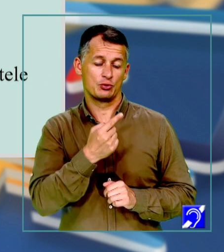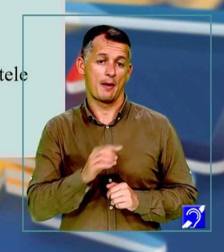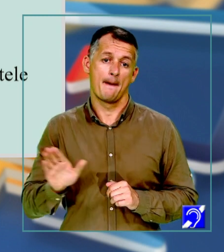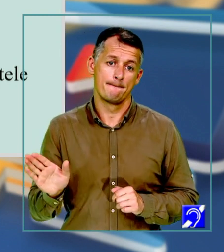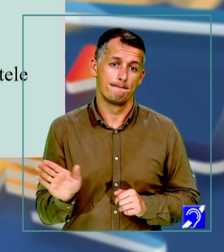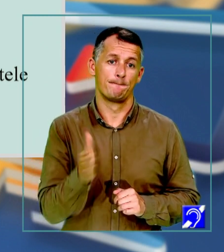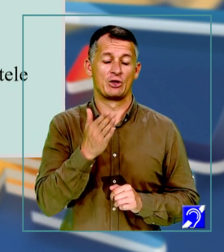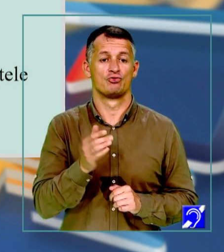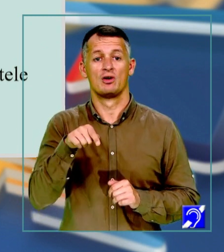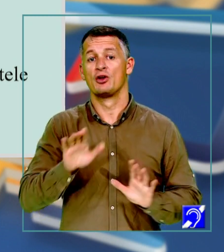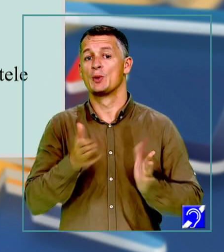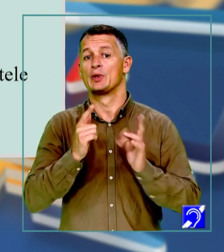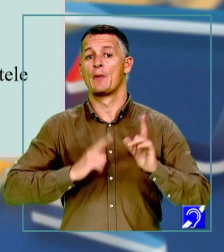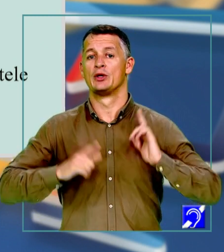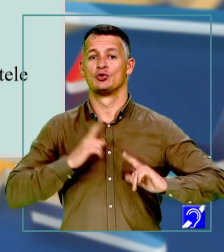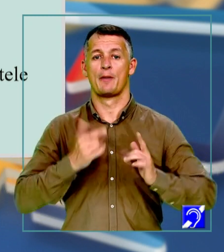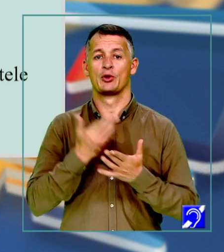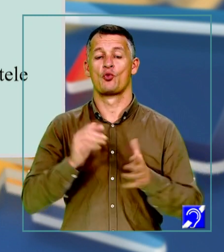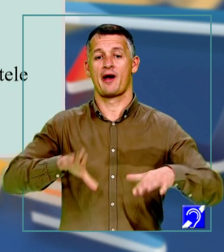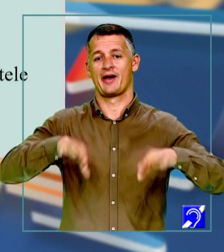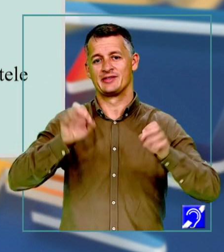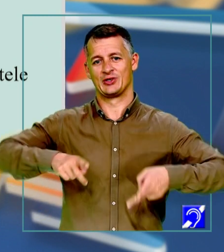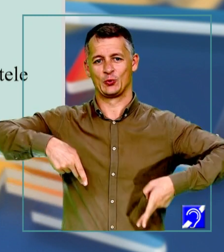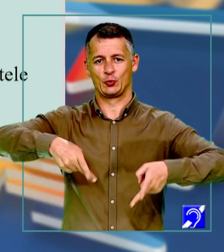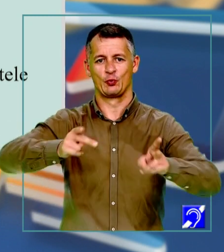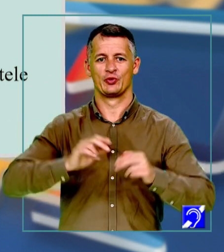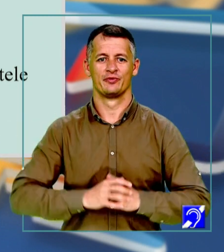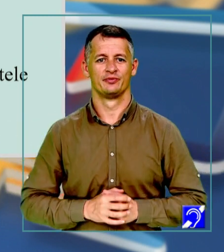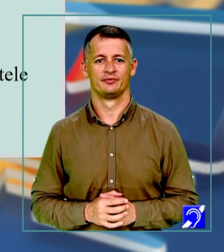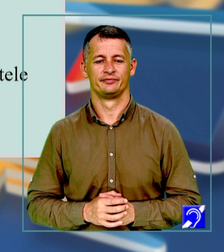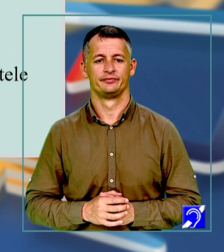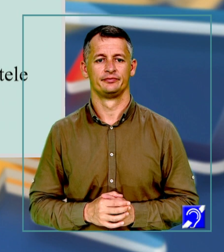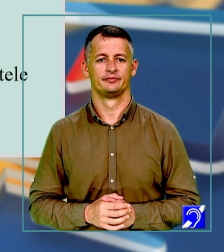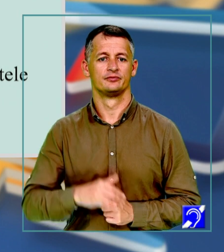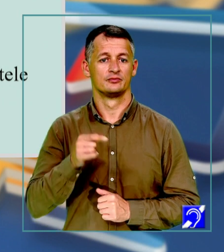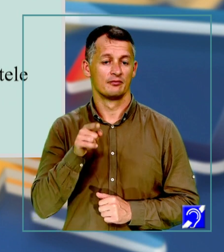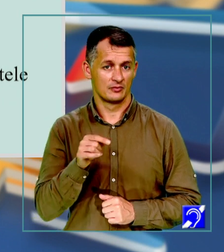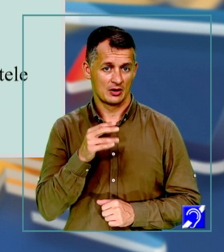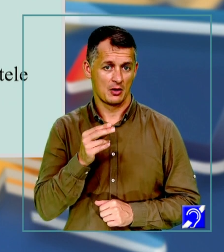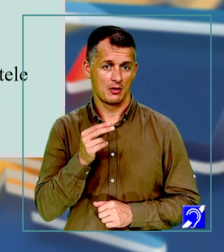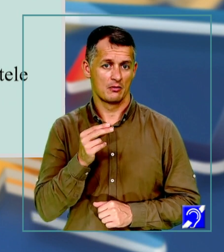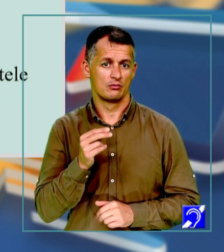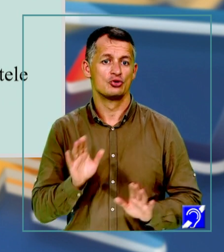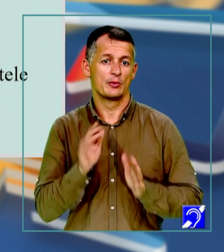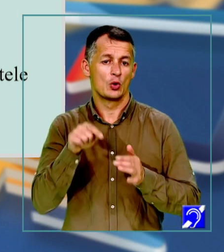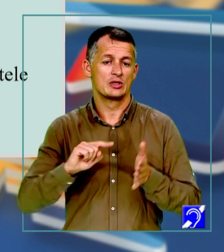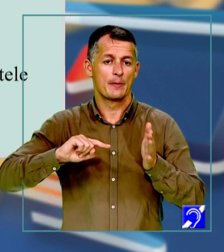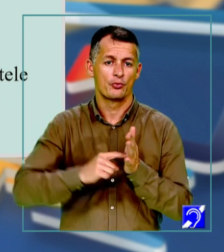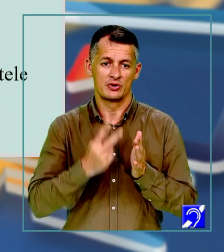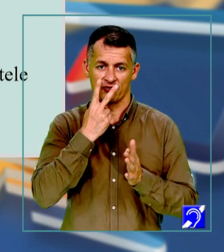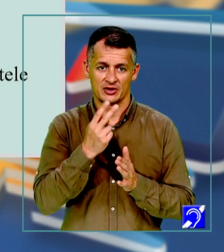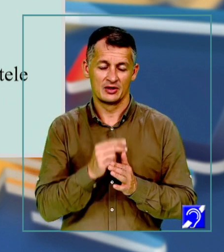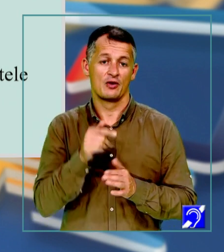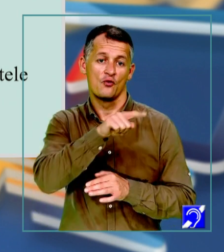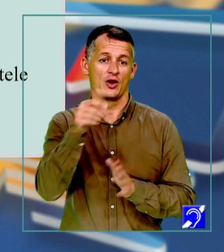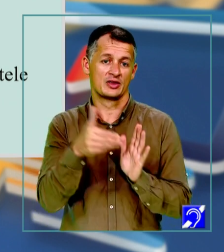de la o pasiune ca să îți găsești drumul. Ei bine, pornind de la aceste puncte de vedere, aveți de redactat